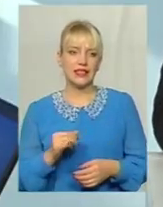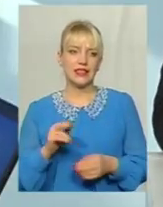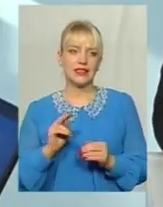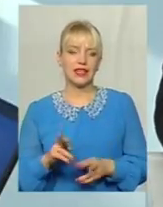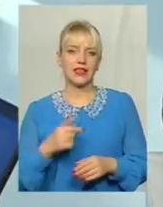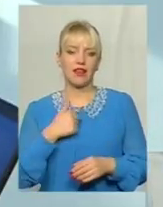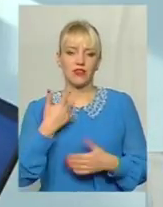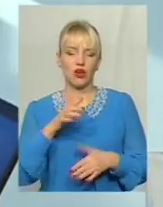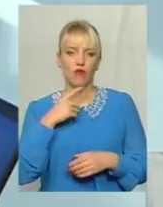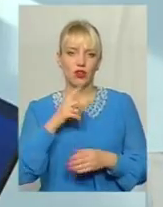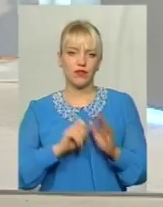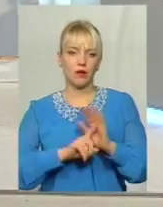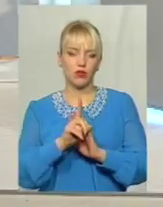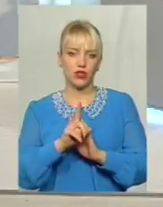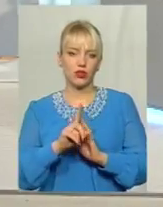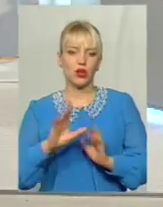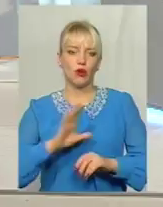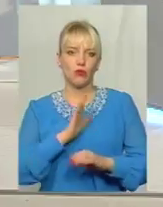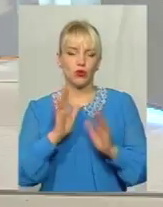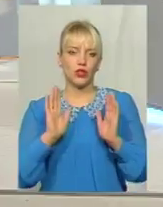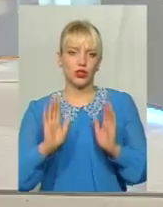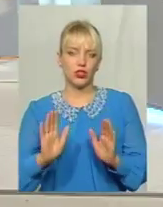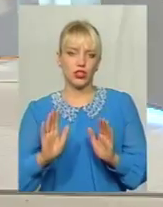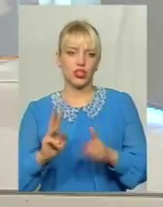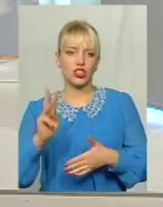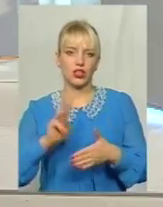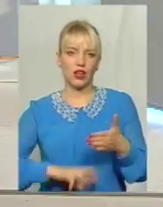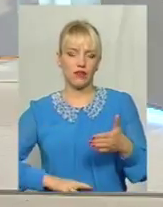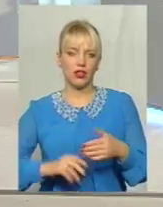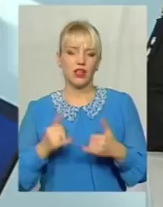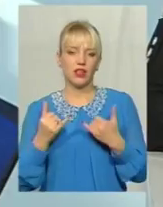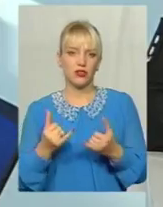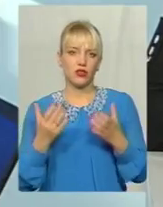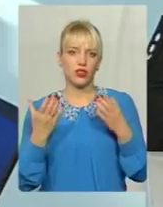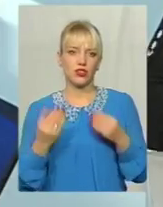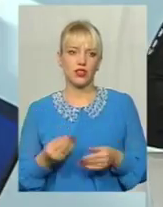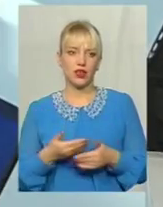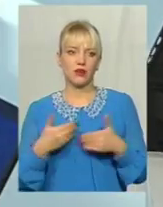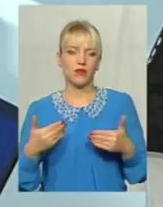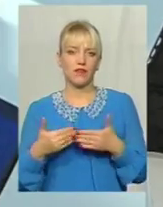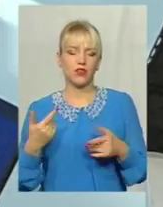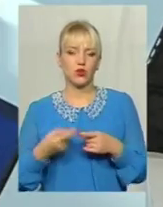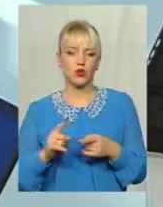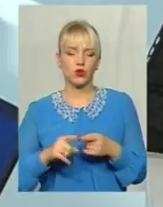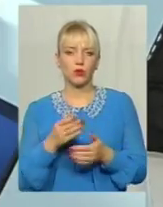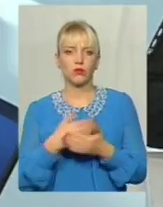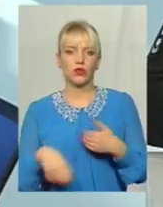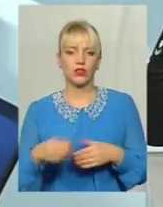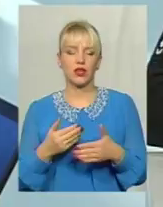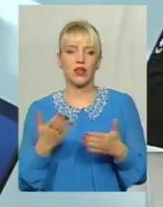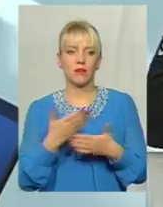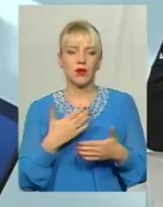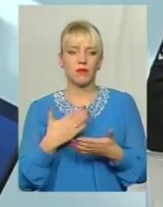говорив на початку, було лише штраф То на сьогоднішній день ми від цього пішли і маємо зовсім